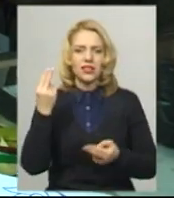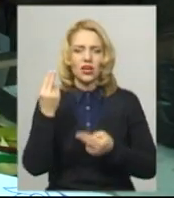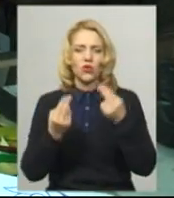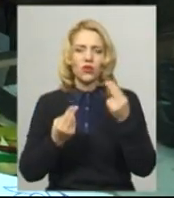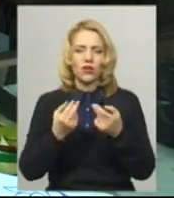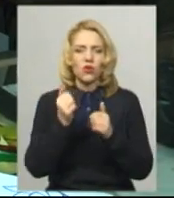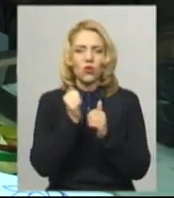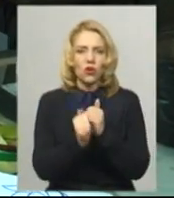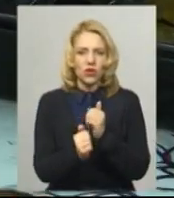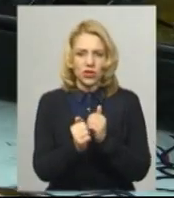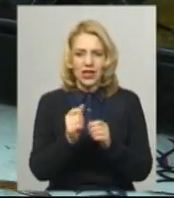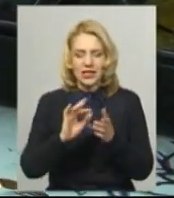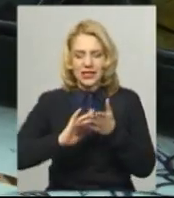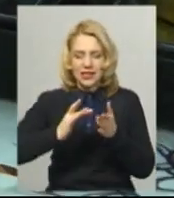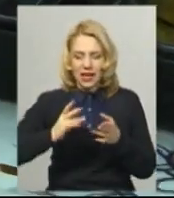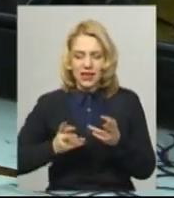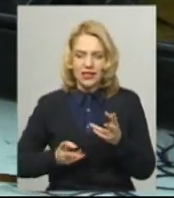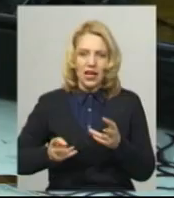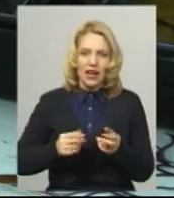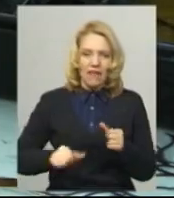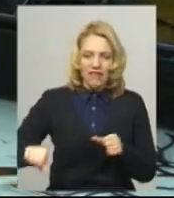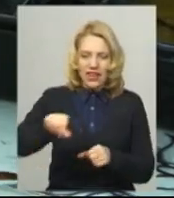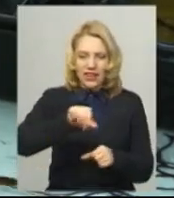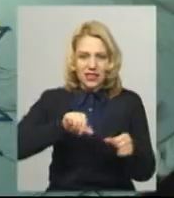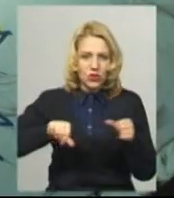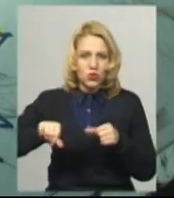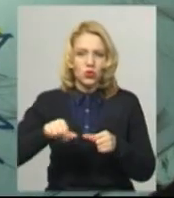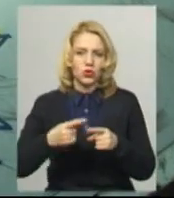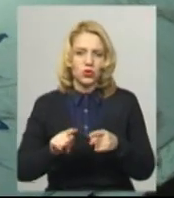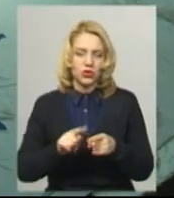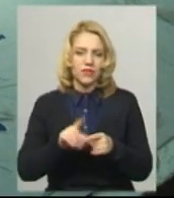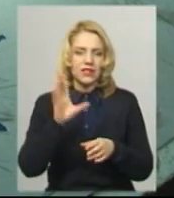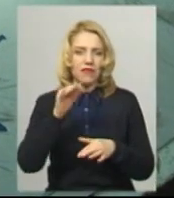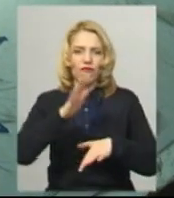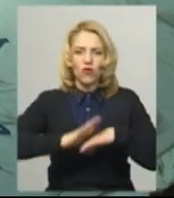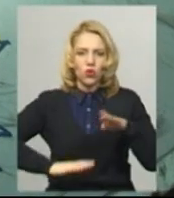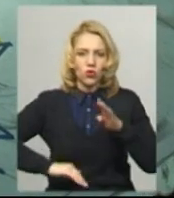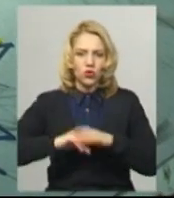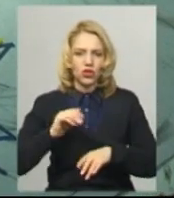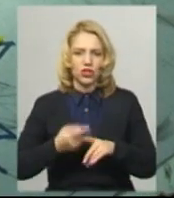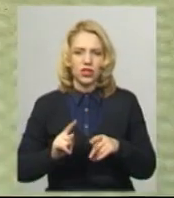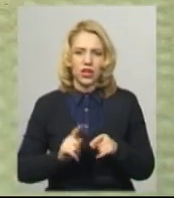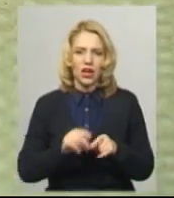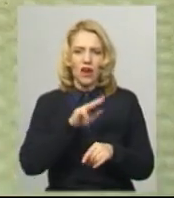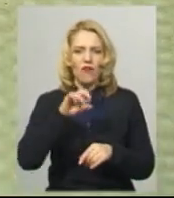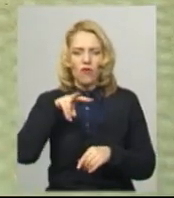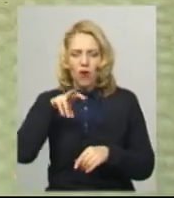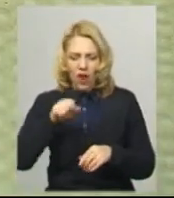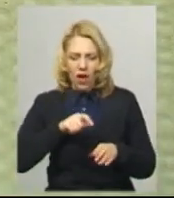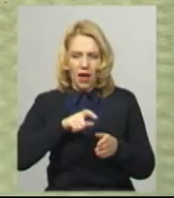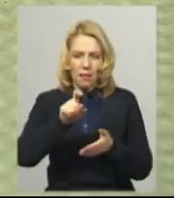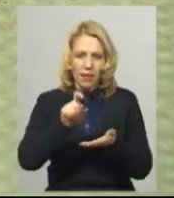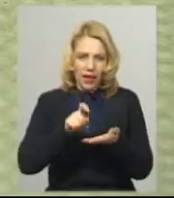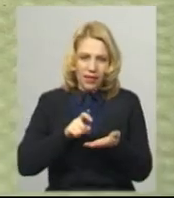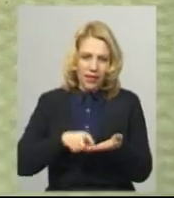вручну, обточують, шліфують, випають у печі, полірують. Окремі елементи склеюють докупи липучою стрічкою з мідної фольги та паяють. Шкідливо,